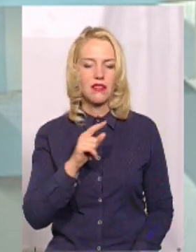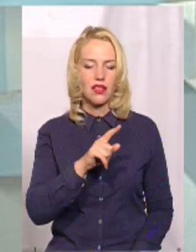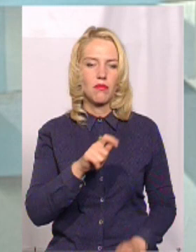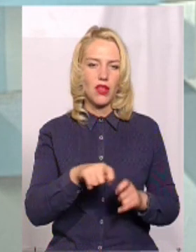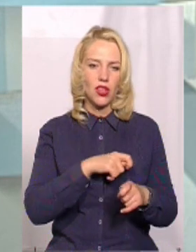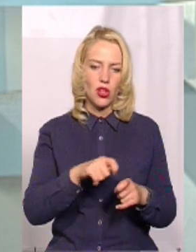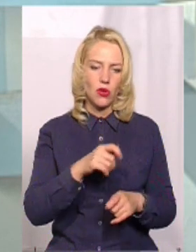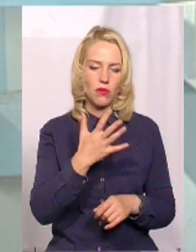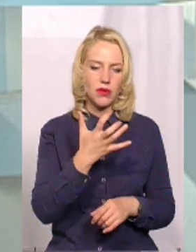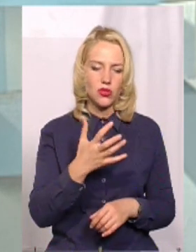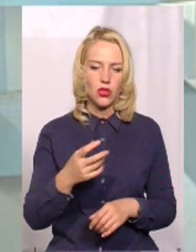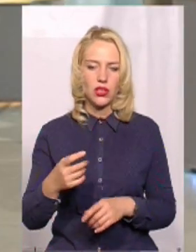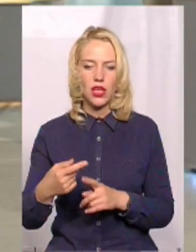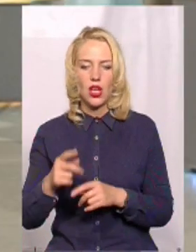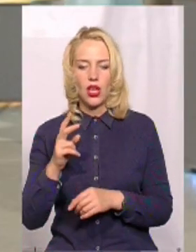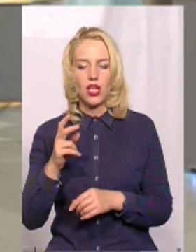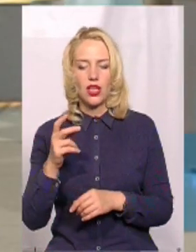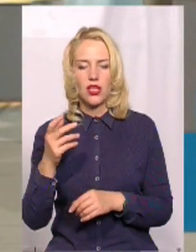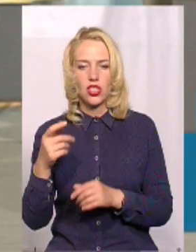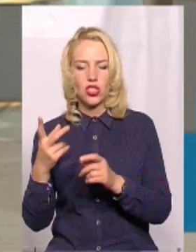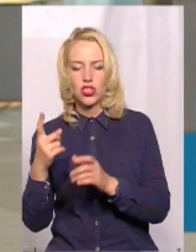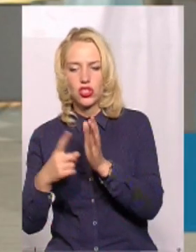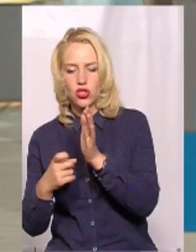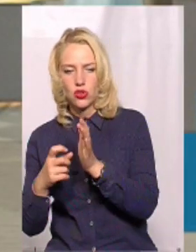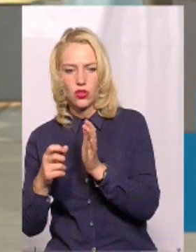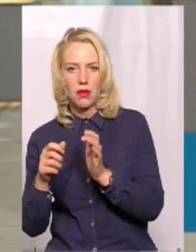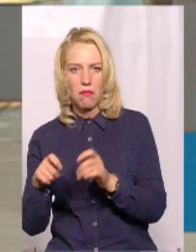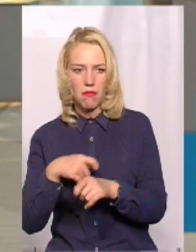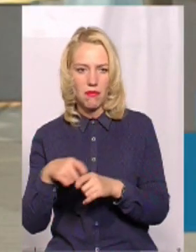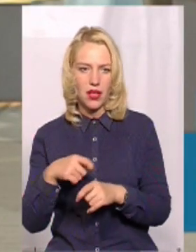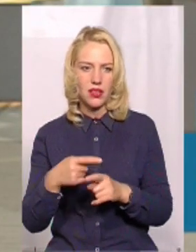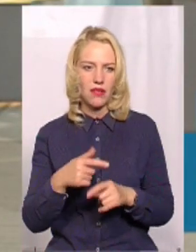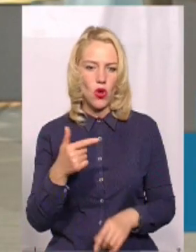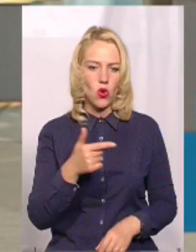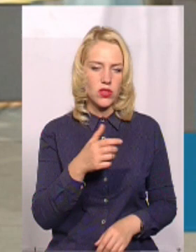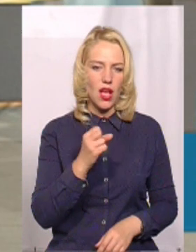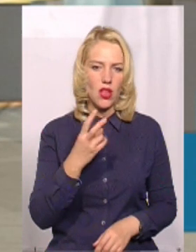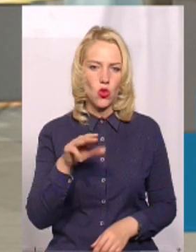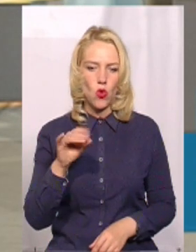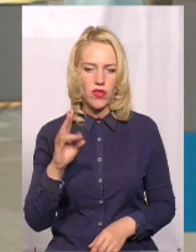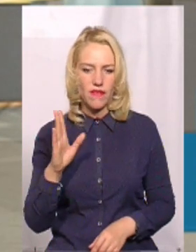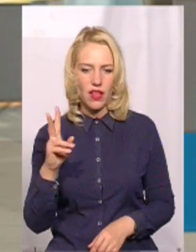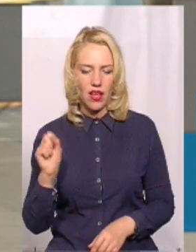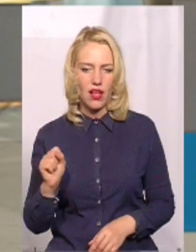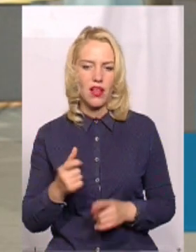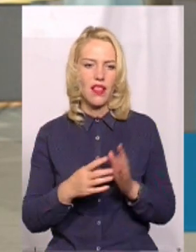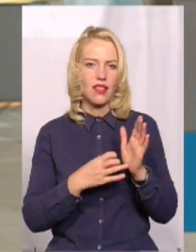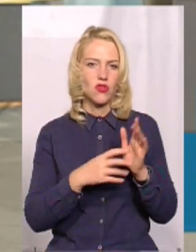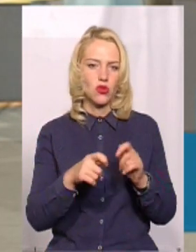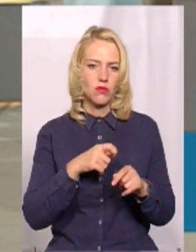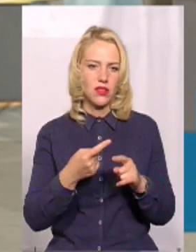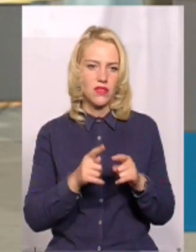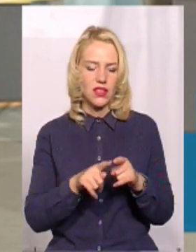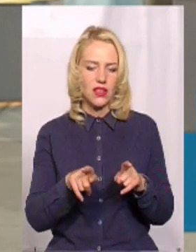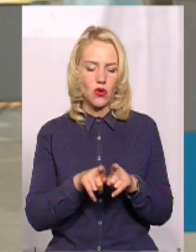метрів, там у Чубії в Жерді 450 метрів, у Сятина-Антонівка 900 метрів. Оце на той ліміт